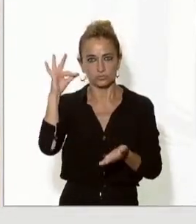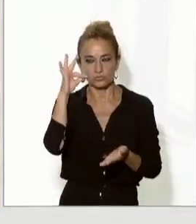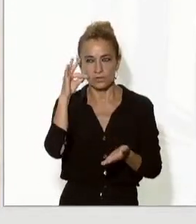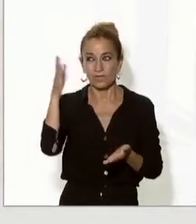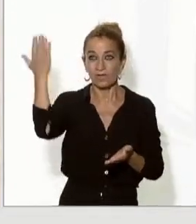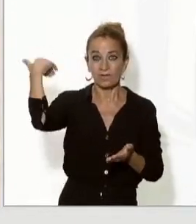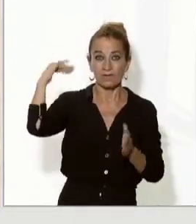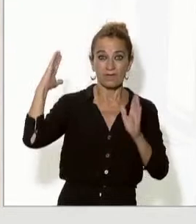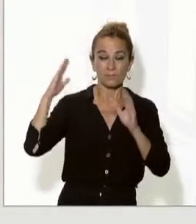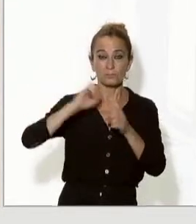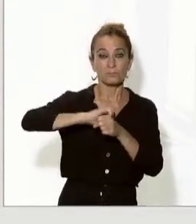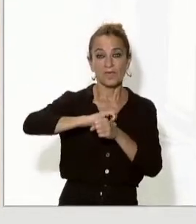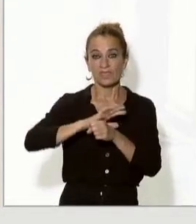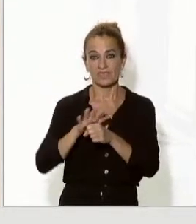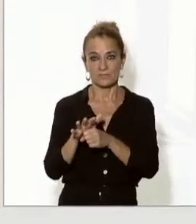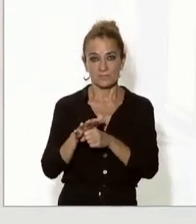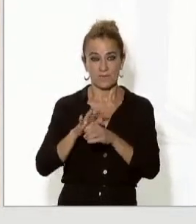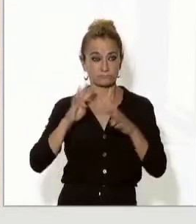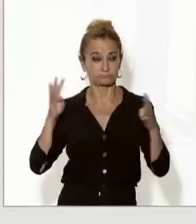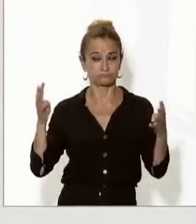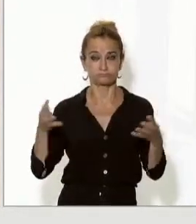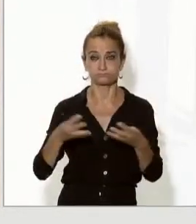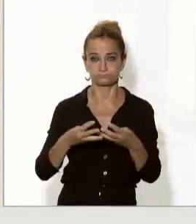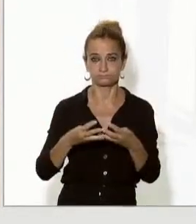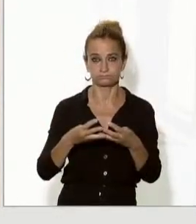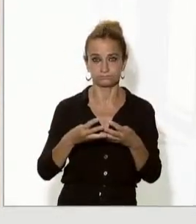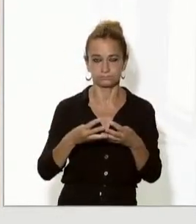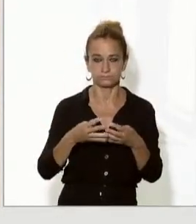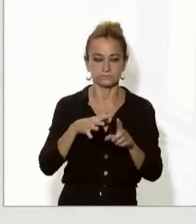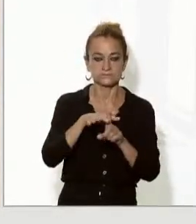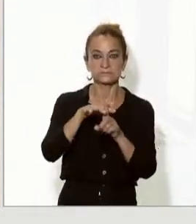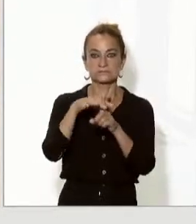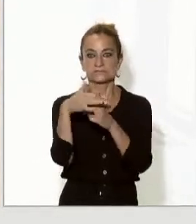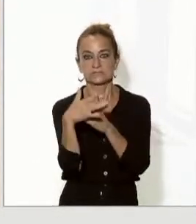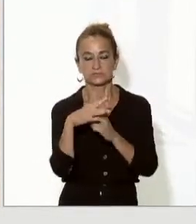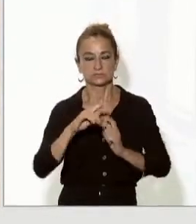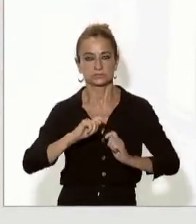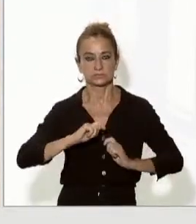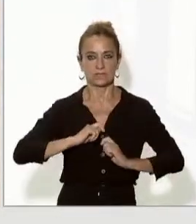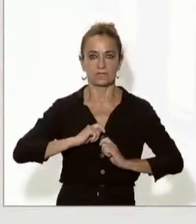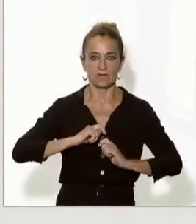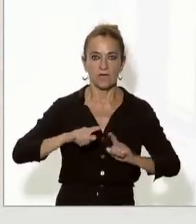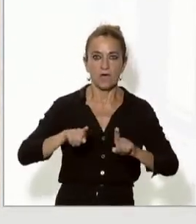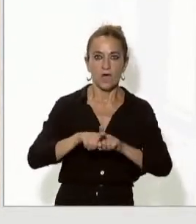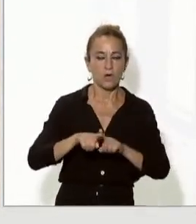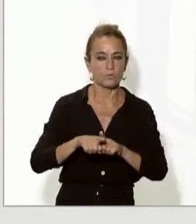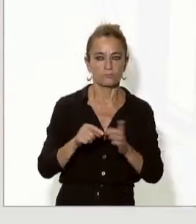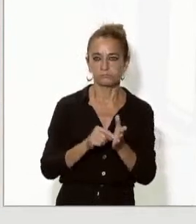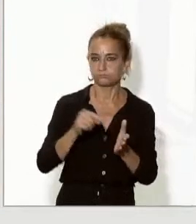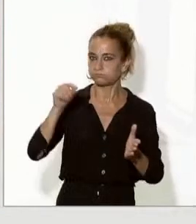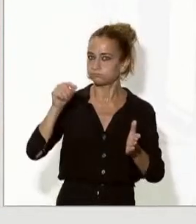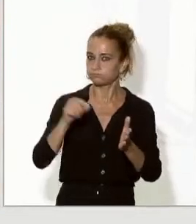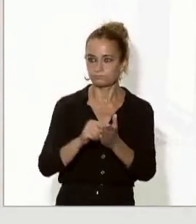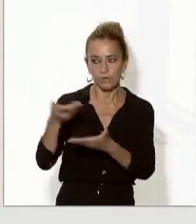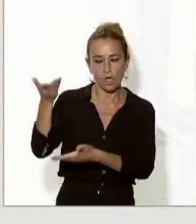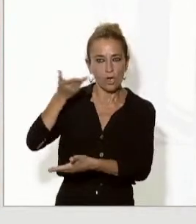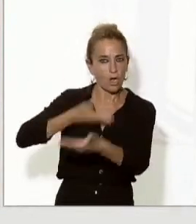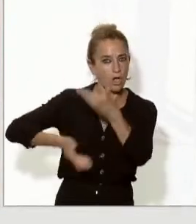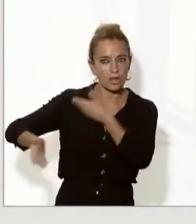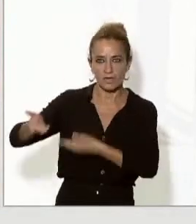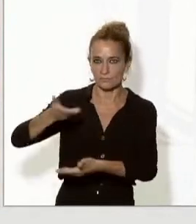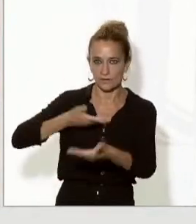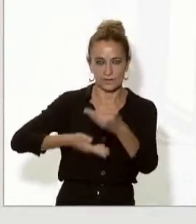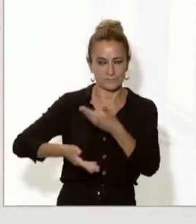la pandèmia, en què les circumstàncies ens van portar a intensificar, de facto, la col·laboració,